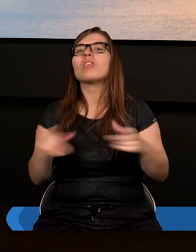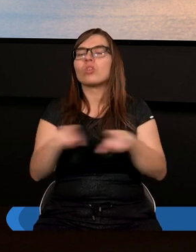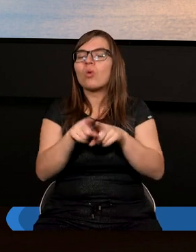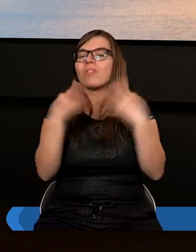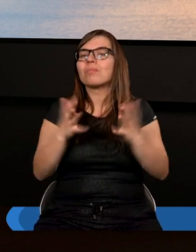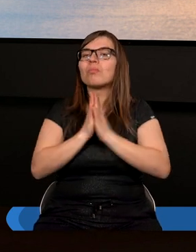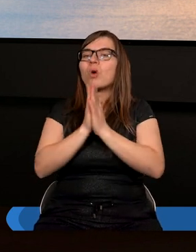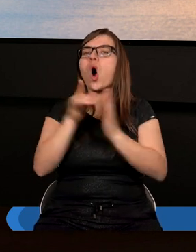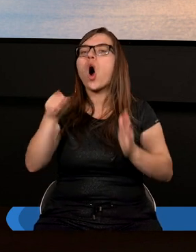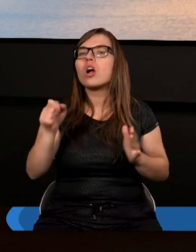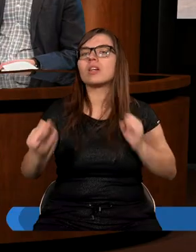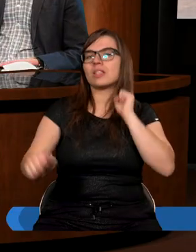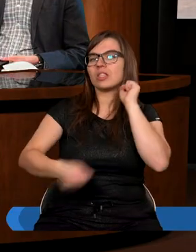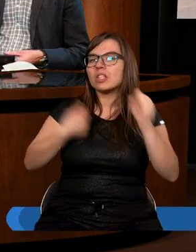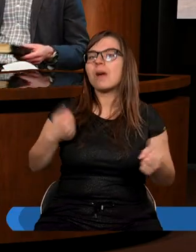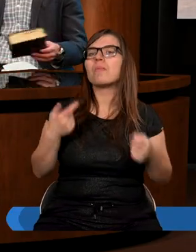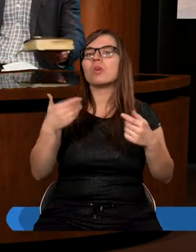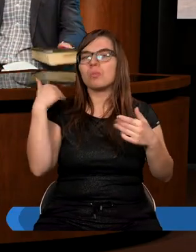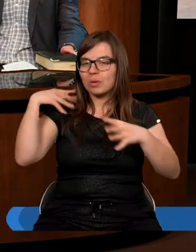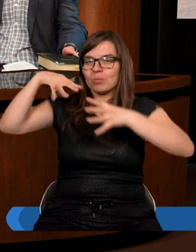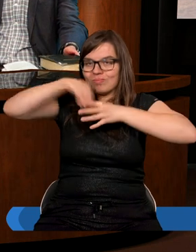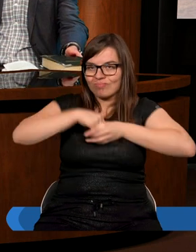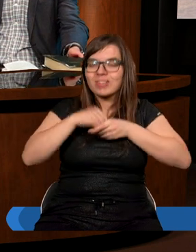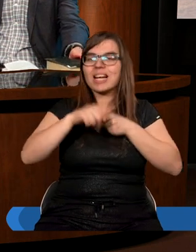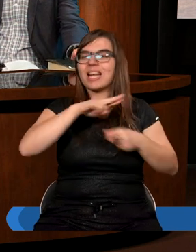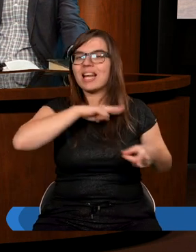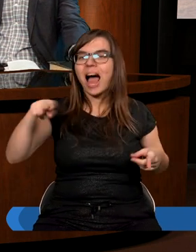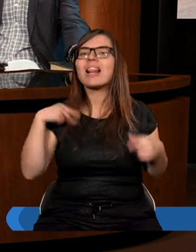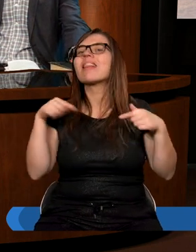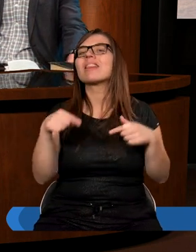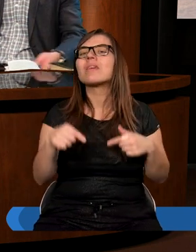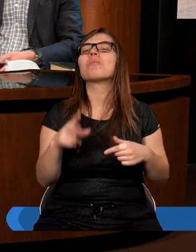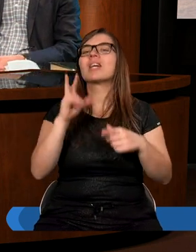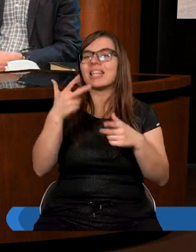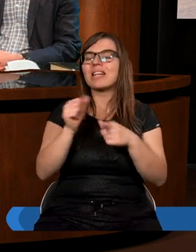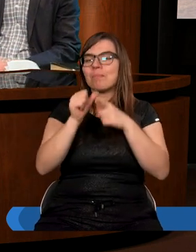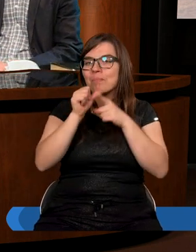aby rzeczywiście był on dla nas tym, o kim dzisiaj rozmawialiśmy.